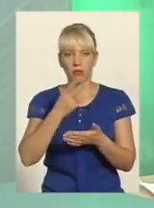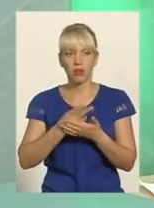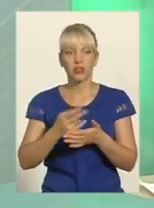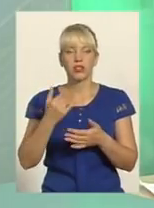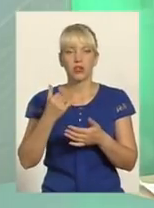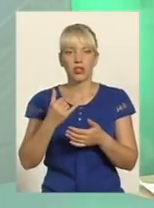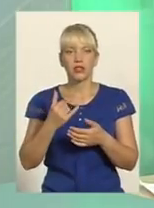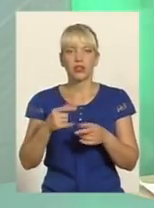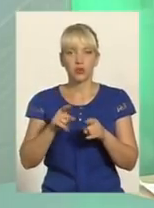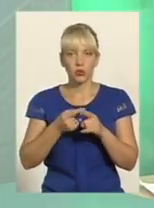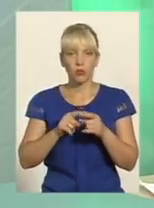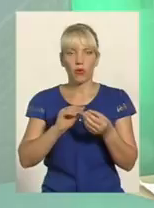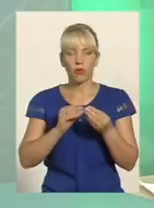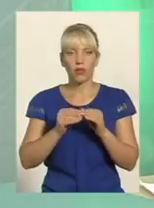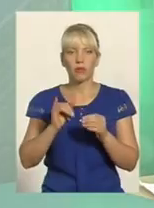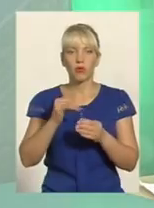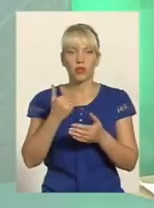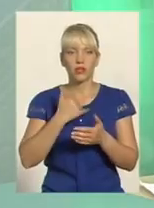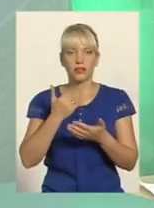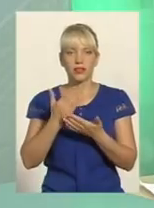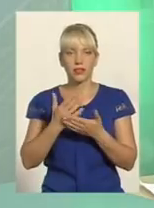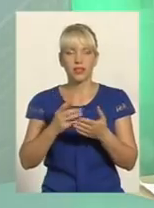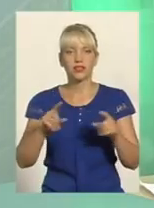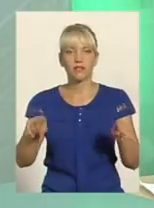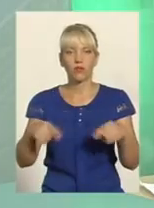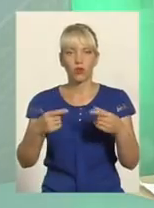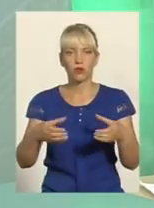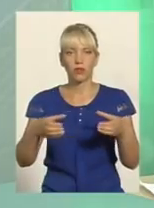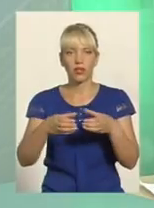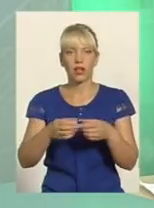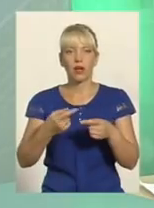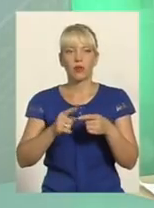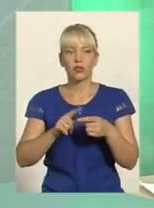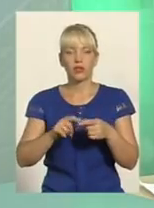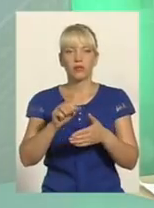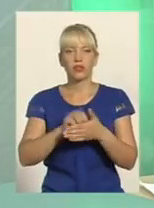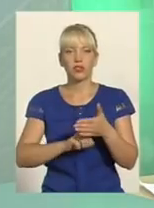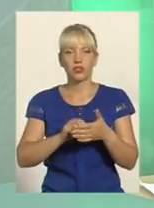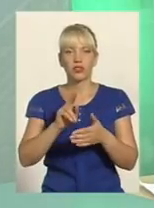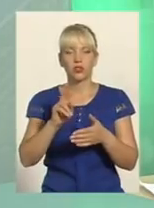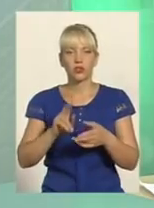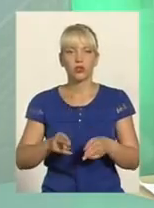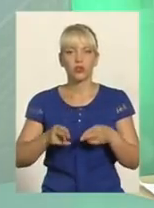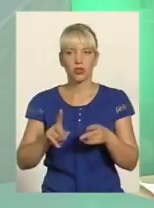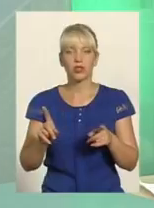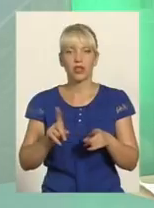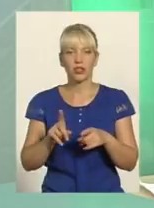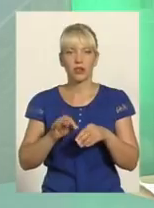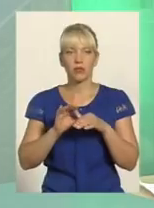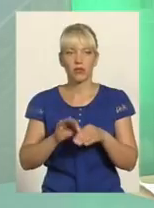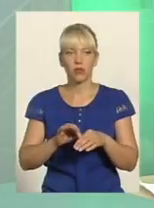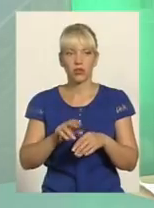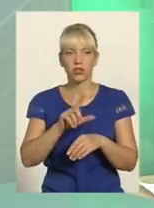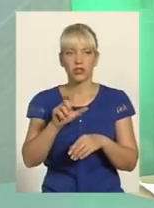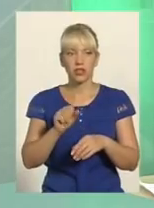Міністерстві внутрішніх справ По тій причині, що злочини, які скоюються за допомогою відповідної техніки комп'ютерної